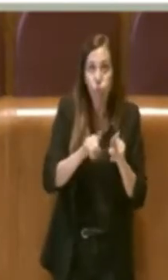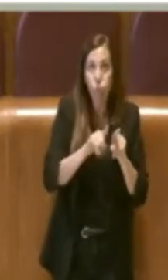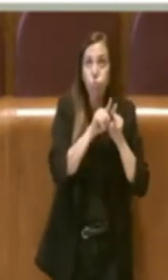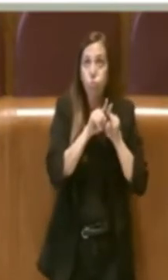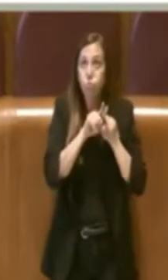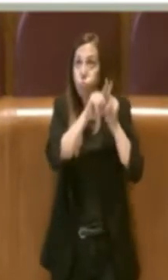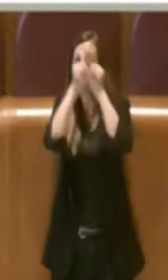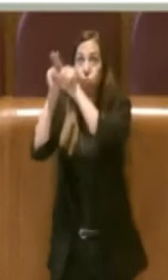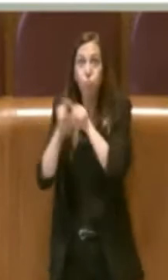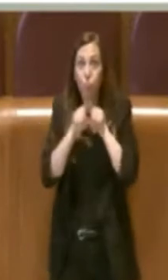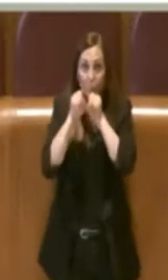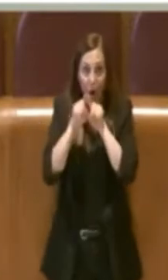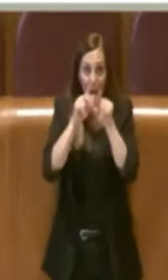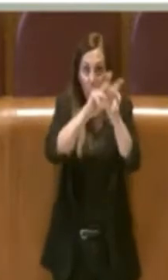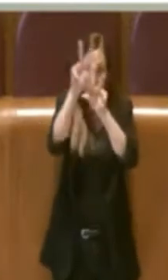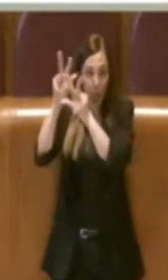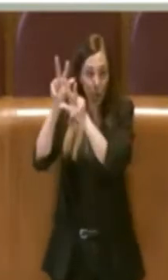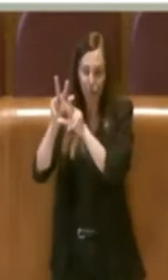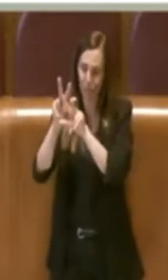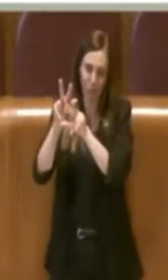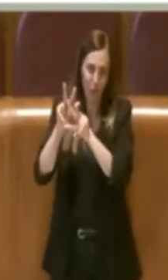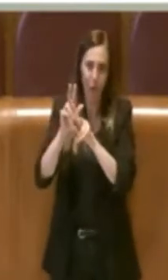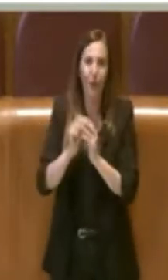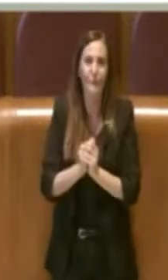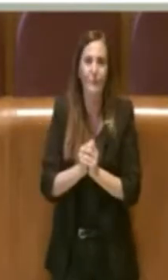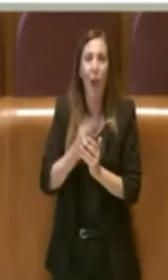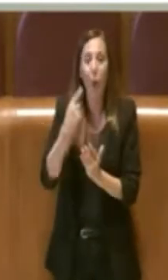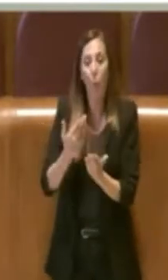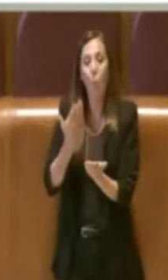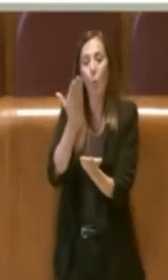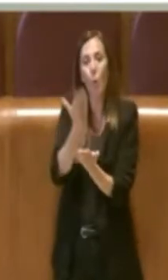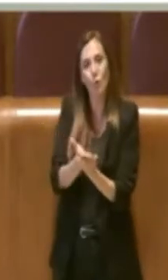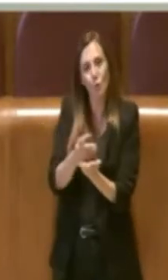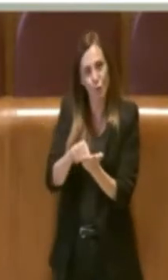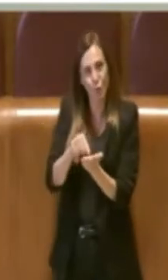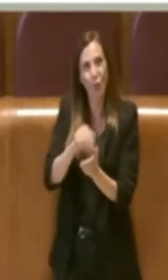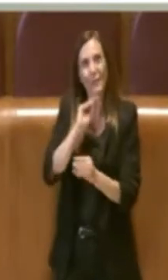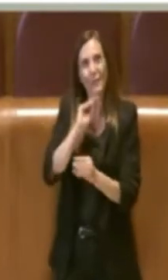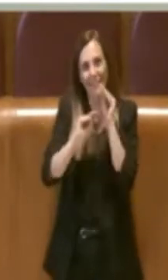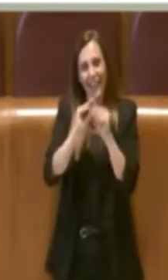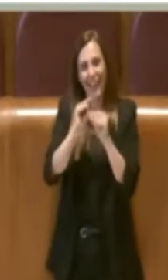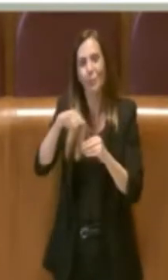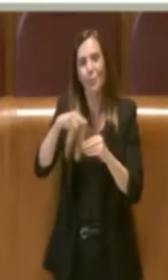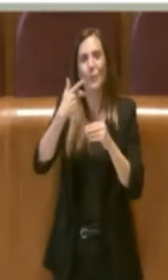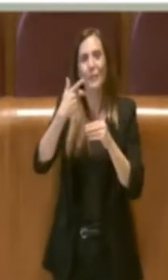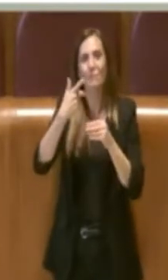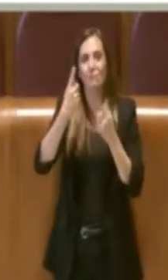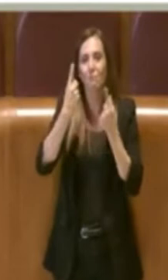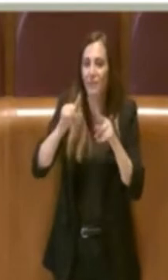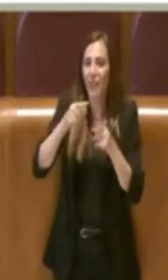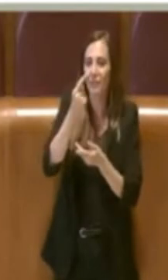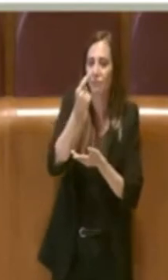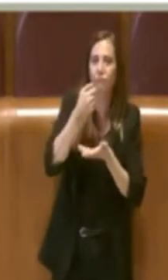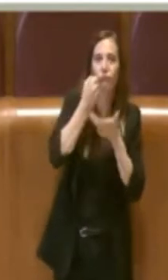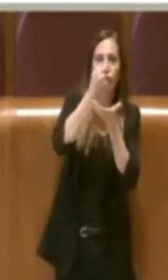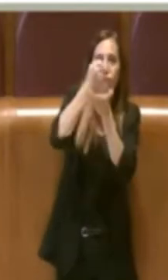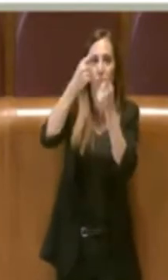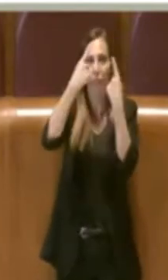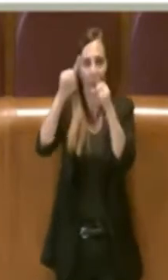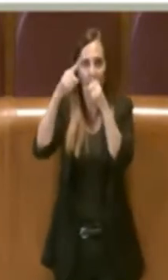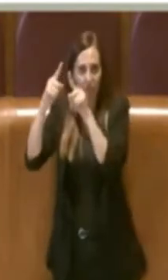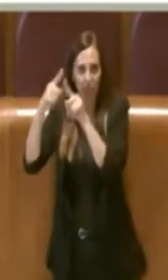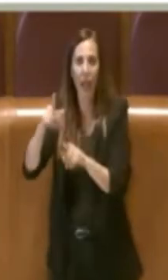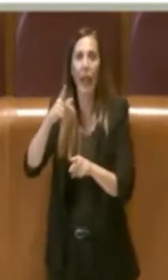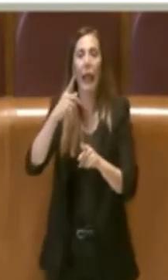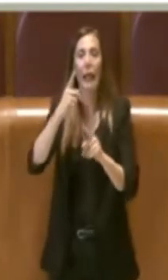15 municipi della nostra città. La mozione chiede anche una diversa distribuzione economica, sulla base ad esempio di estensione territoriale